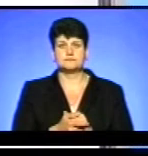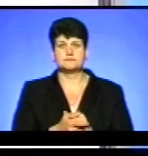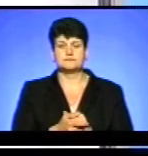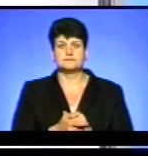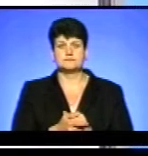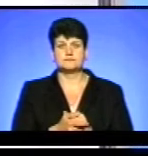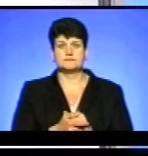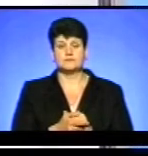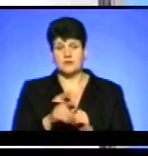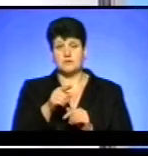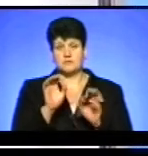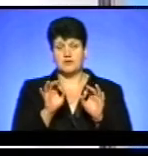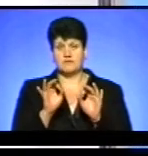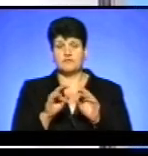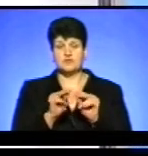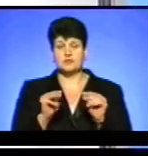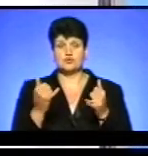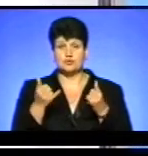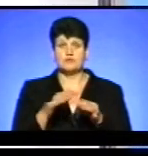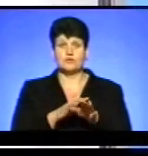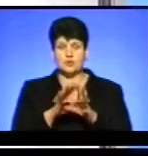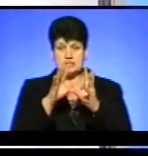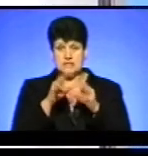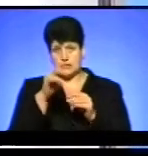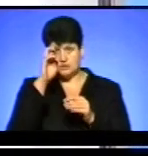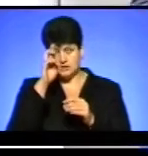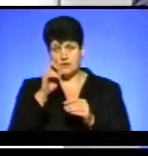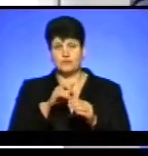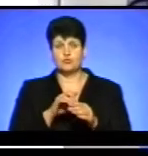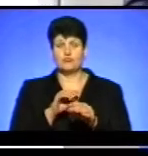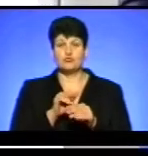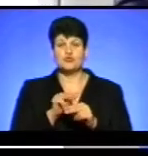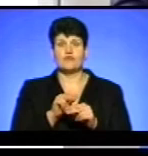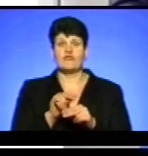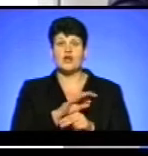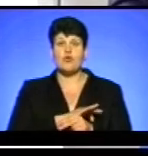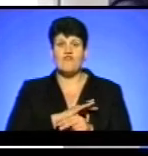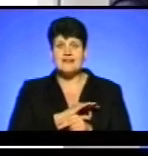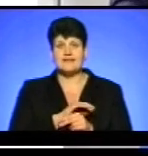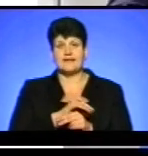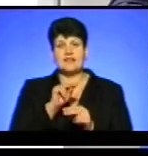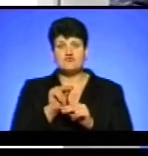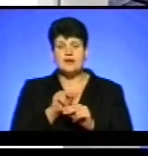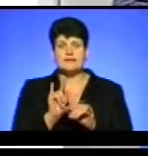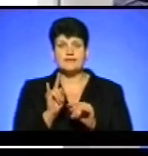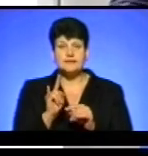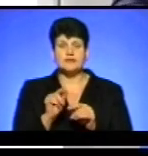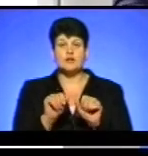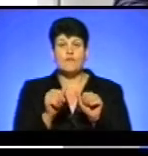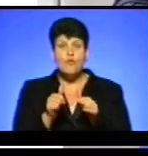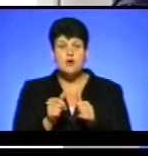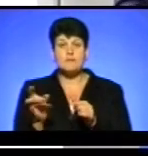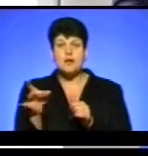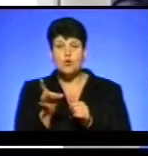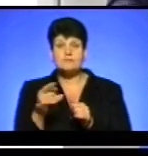Права сьогодні вчитель виконує загальну державну функцію – виховання і навчання дитини. І форма, розмір